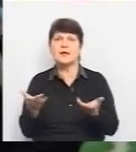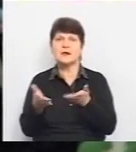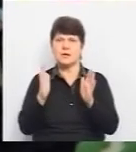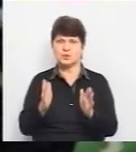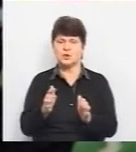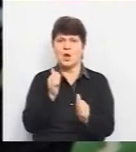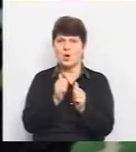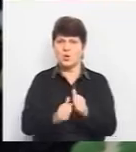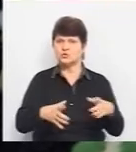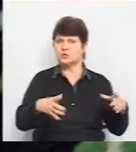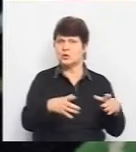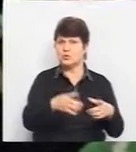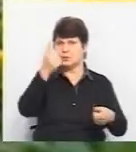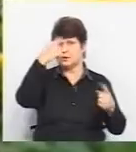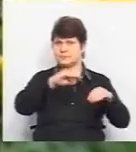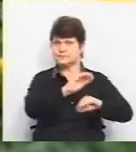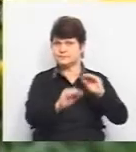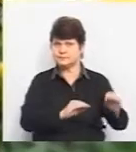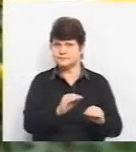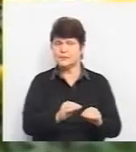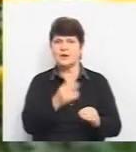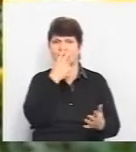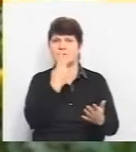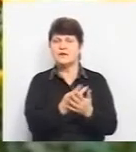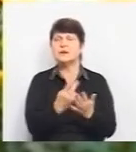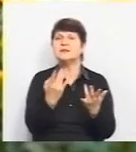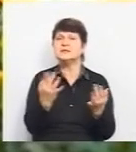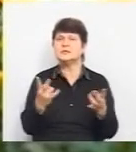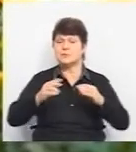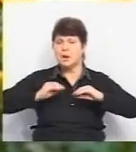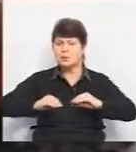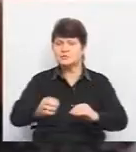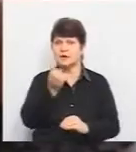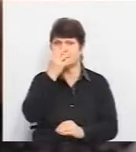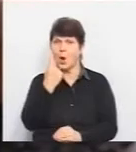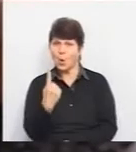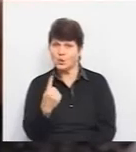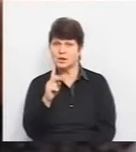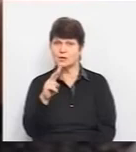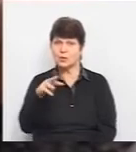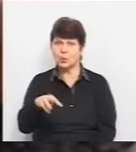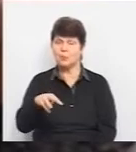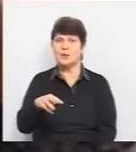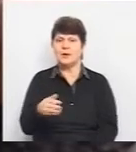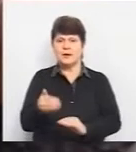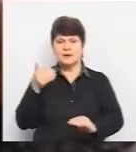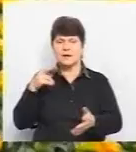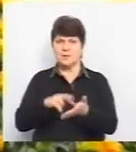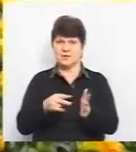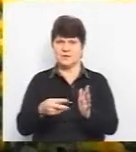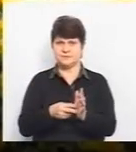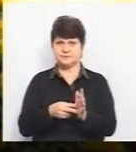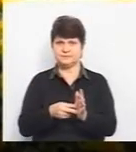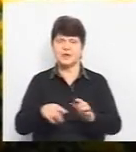Кожна клумба має свій дизайн, тож як виглядатиме, та скільки потрібно виселити квітів на метр кубічний, планують заздалегідь, каже Прибуш.